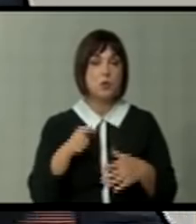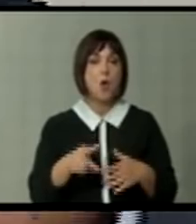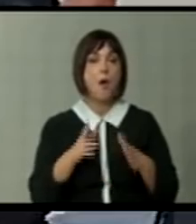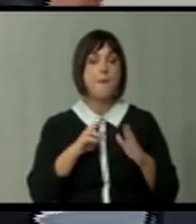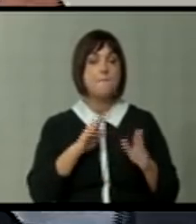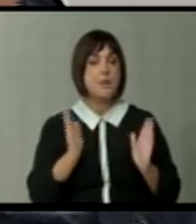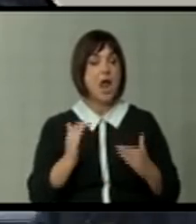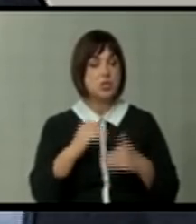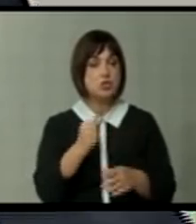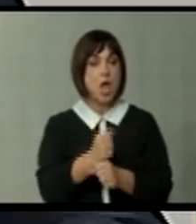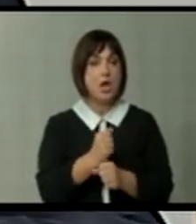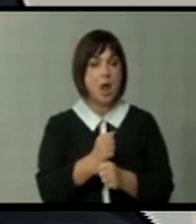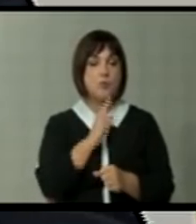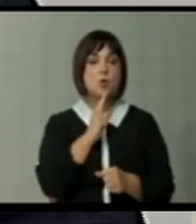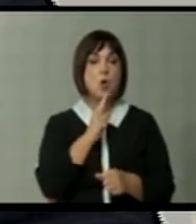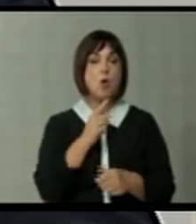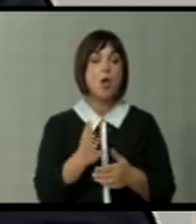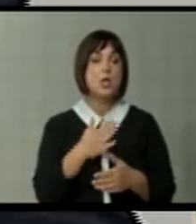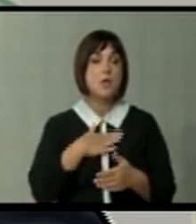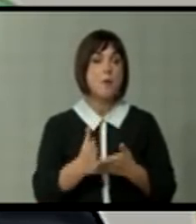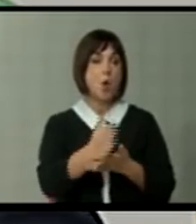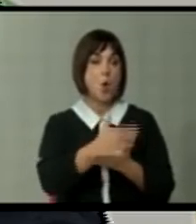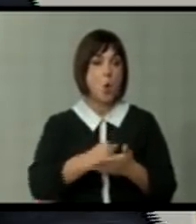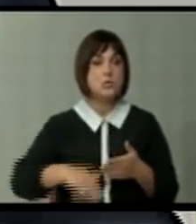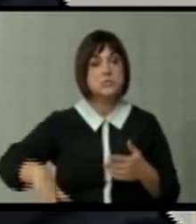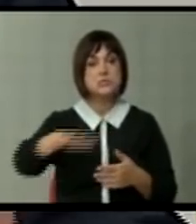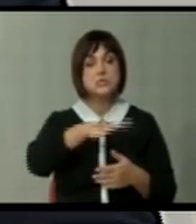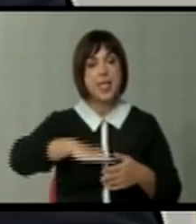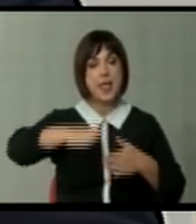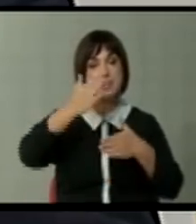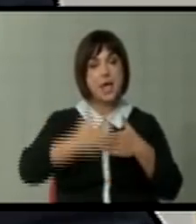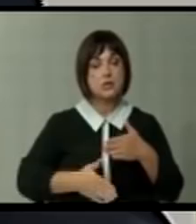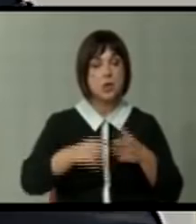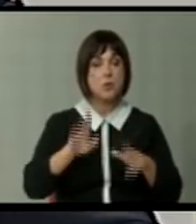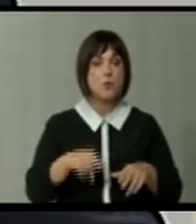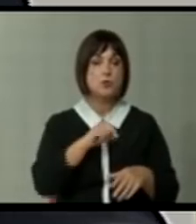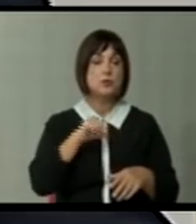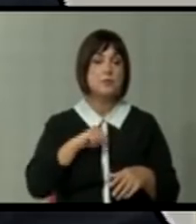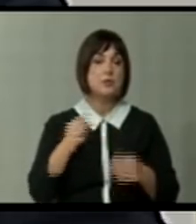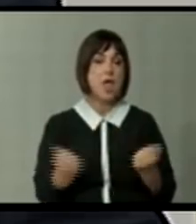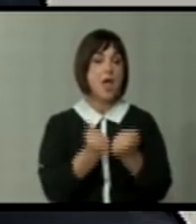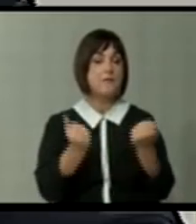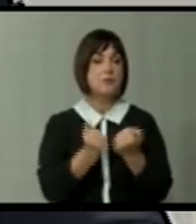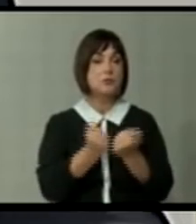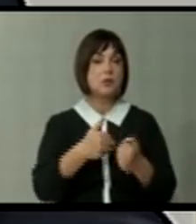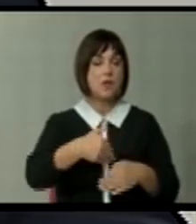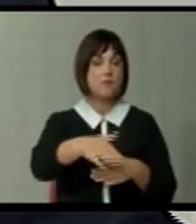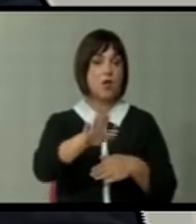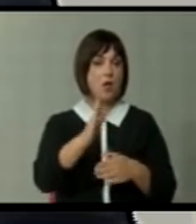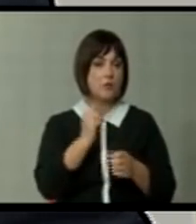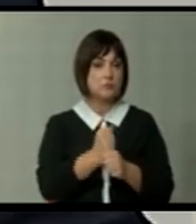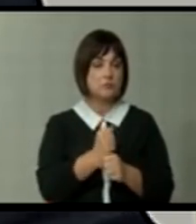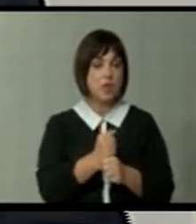практична работа од која ке имаме полза сите. На крајот на крајата може да се сведе и само на тренинг на едно функционирање,